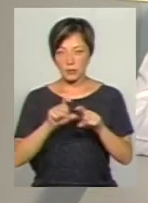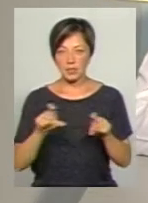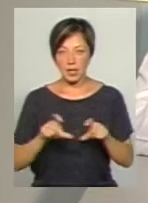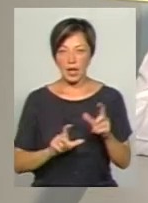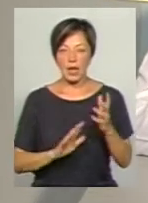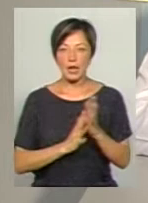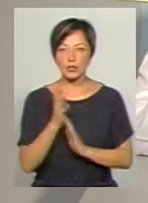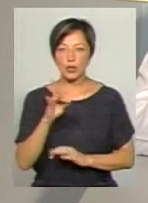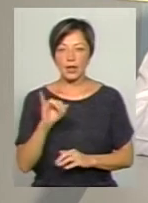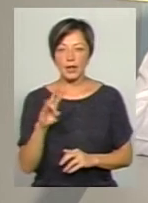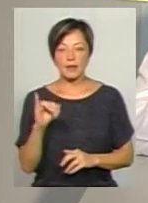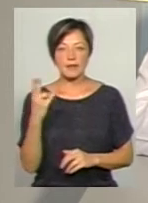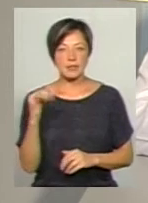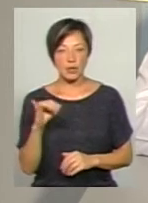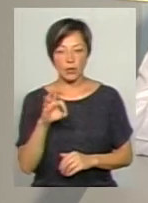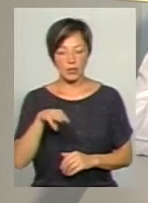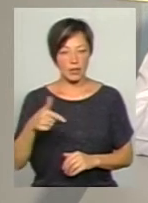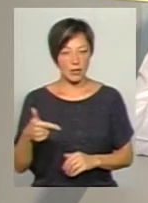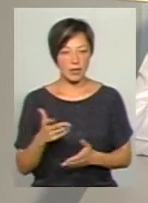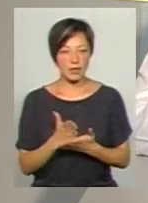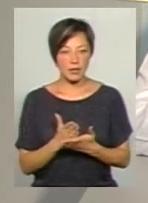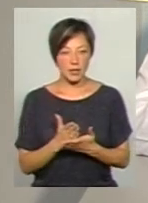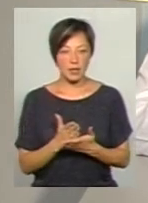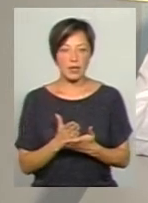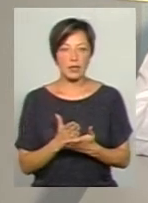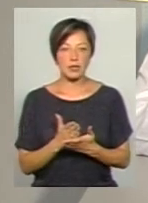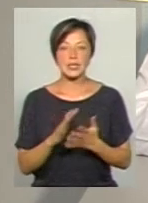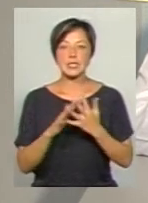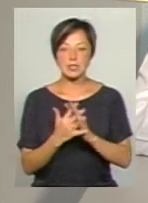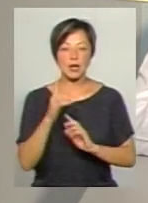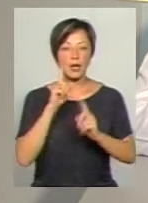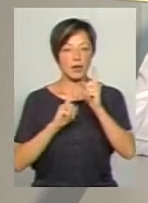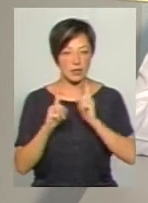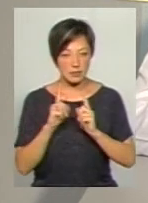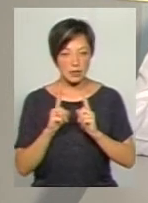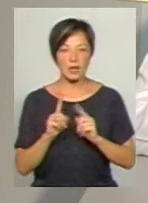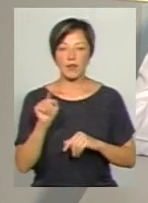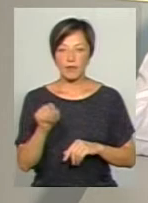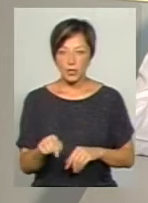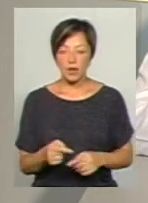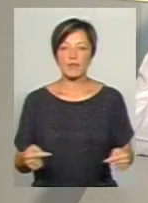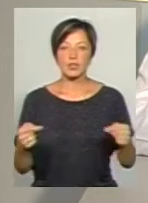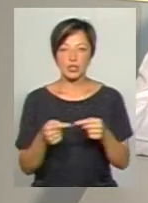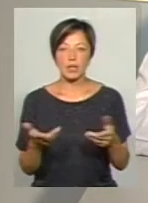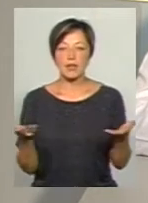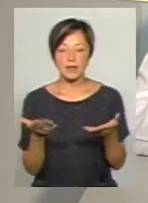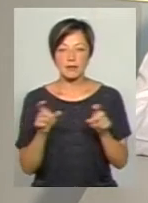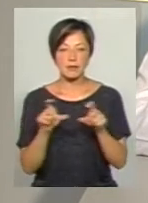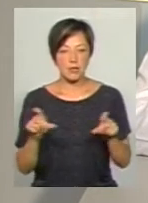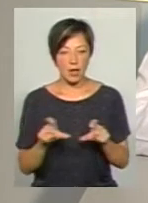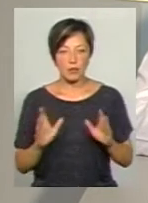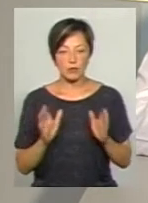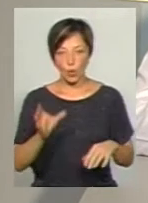Лісогринівецької об'єднаної територіальної громади є Лісогринівецька сільська рада. Власне, і вона визначала, які заклади будуть